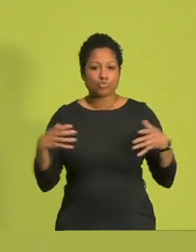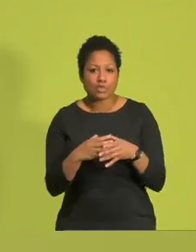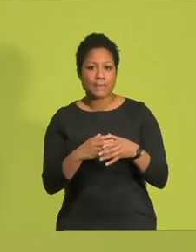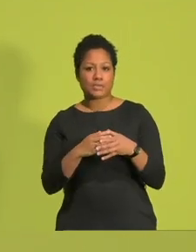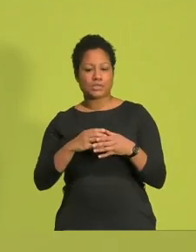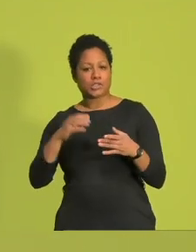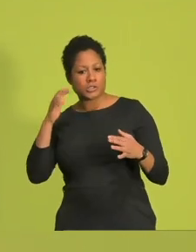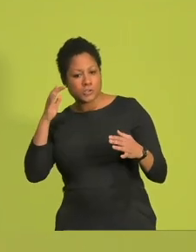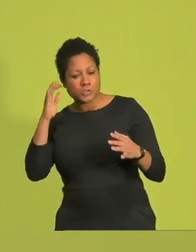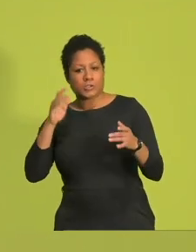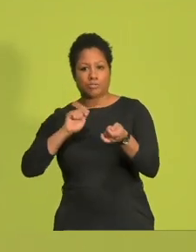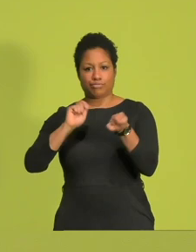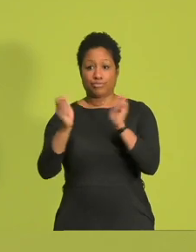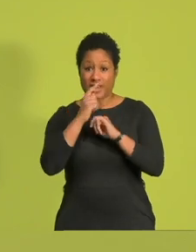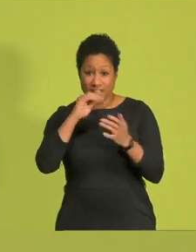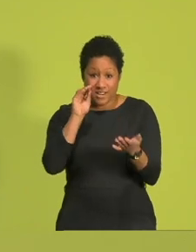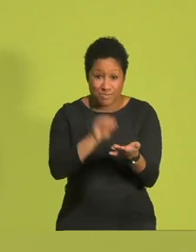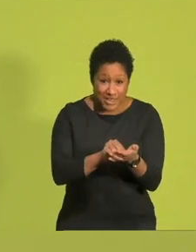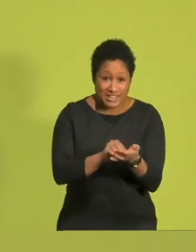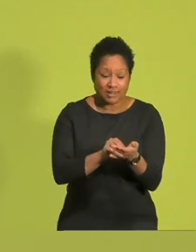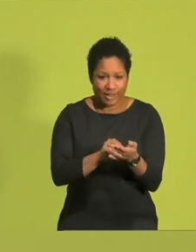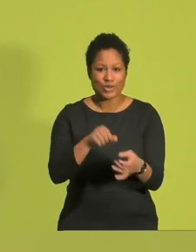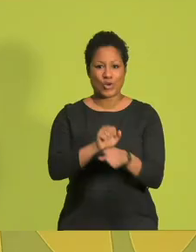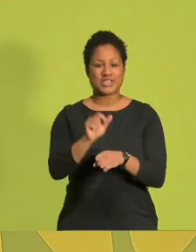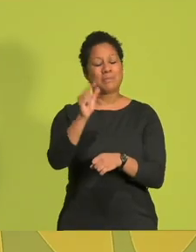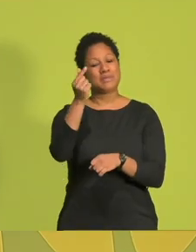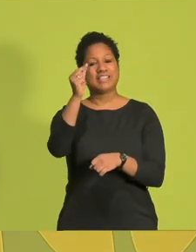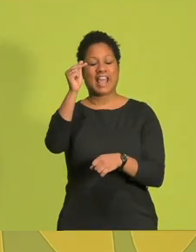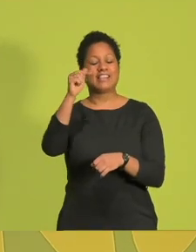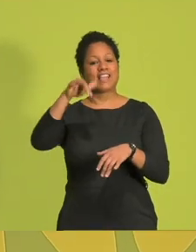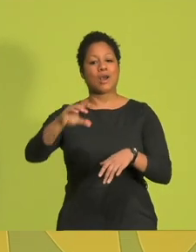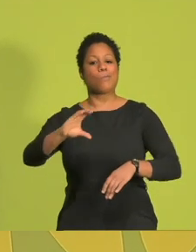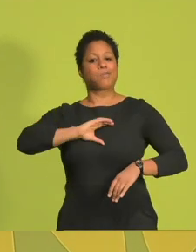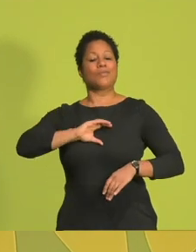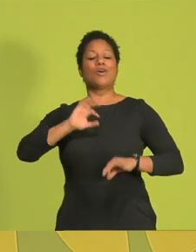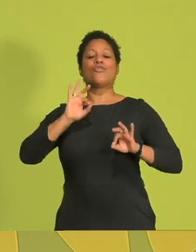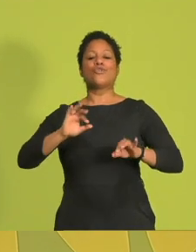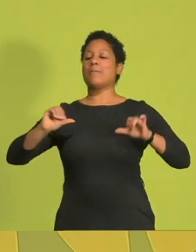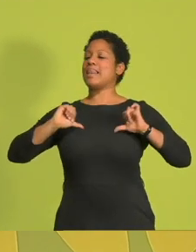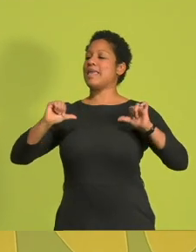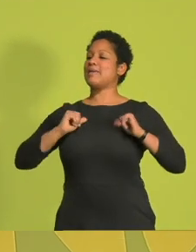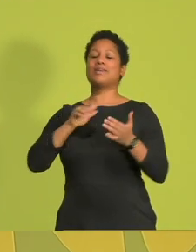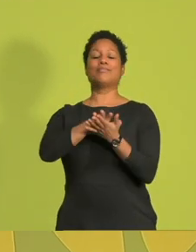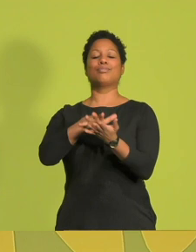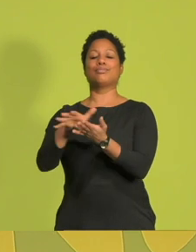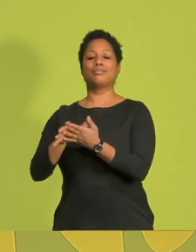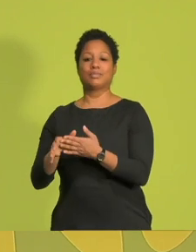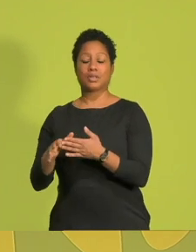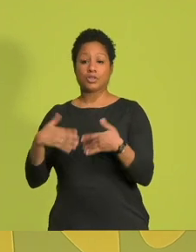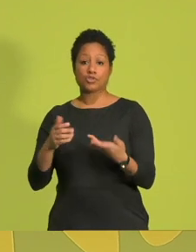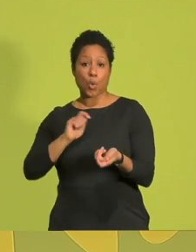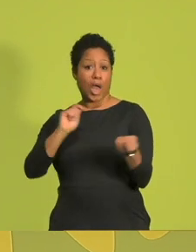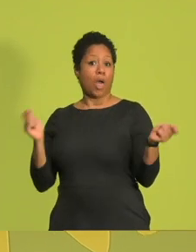werden, dass nach der Miete auch noch was zum Leben bleibt. Und einen Aufbruch wie den, liebe Freundinnen und Freunde, den schafft keine